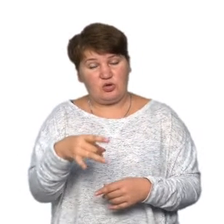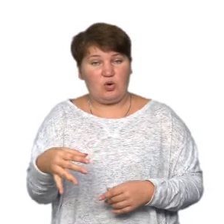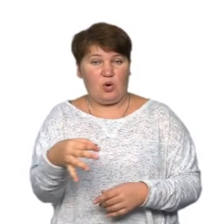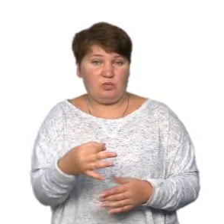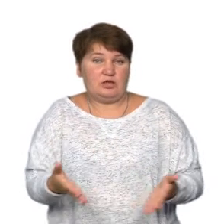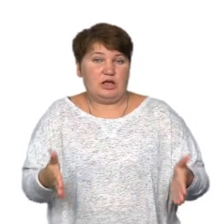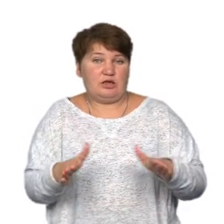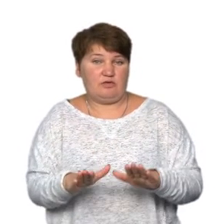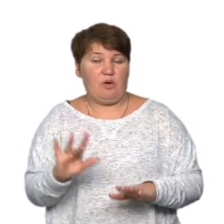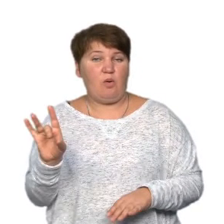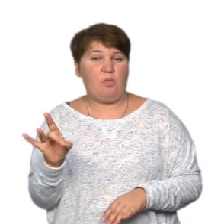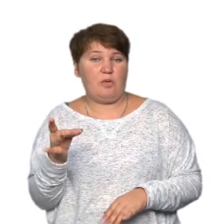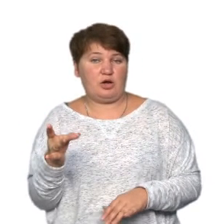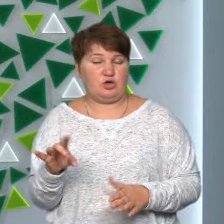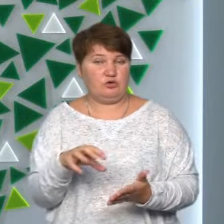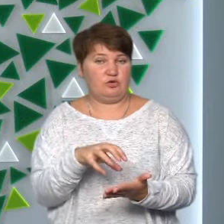у Помаранчевій.